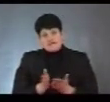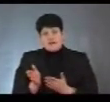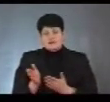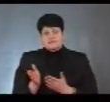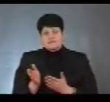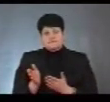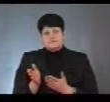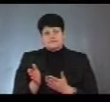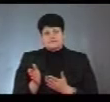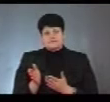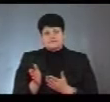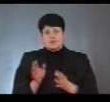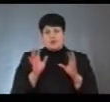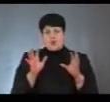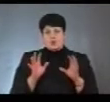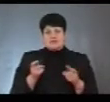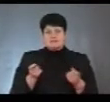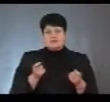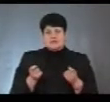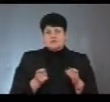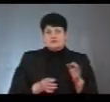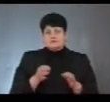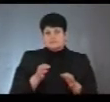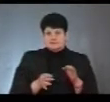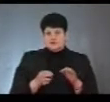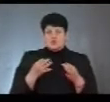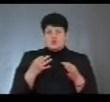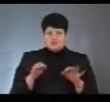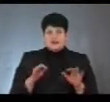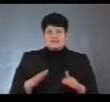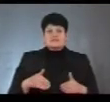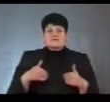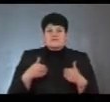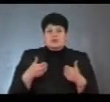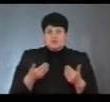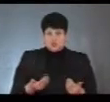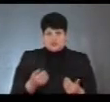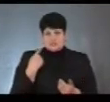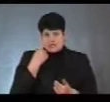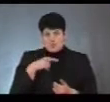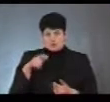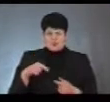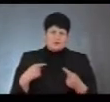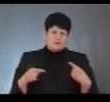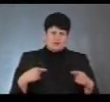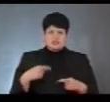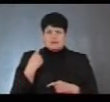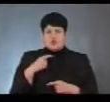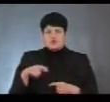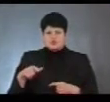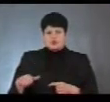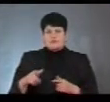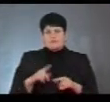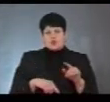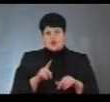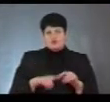кодекс адміністративного судочинства дозволяє звернутися особі або іншим особам, тобто, наприклад, родичі можуть